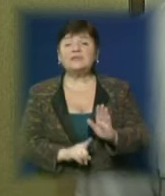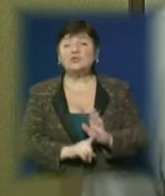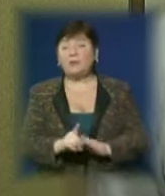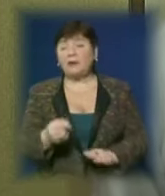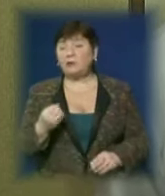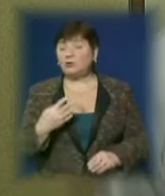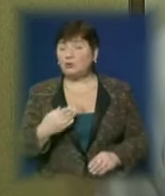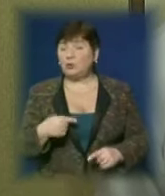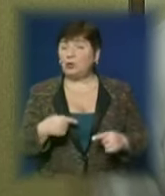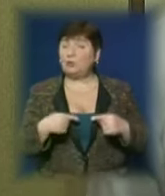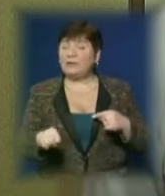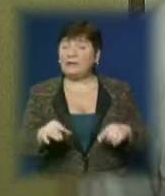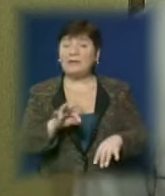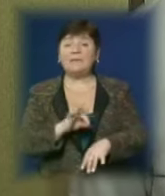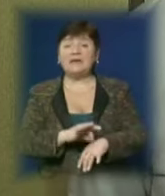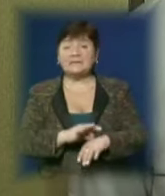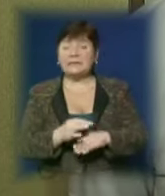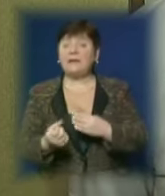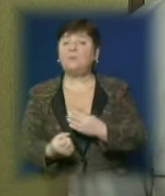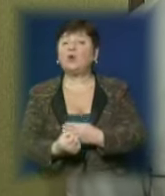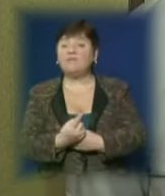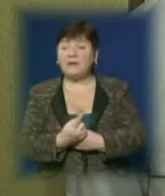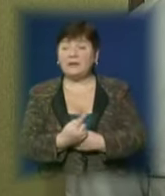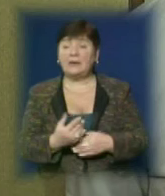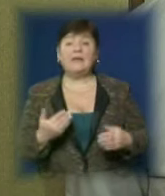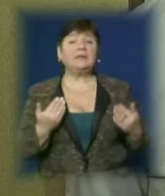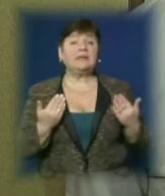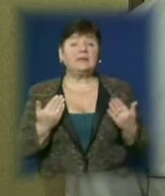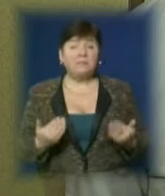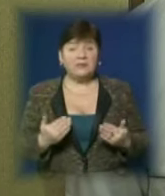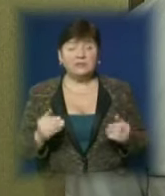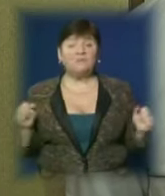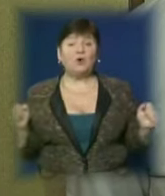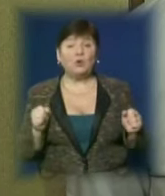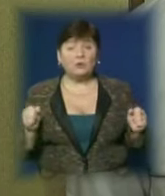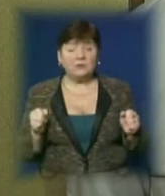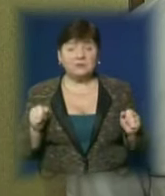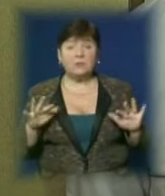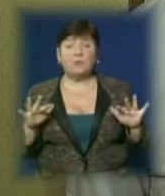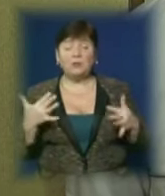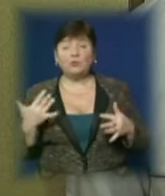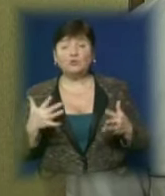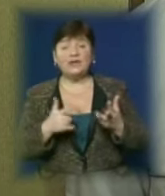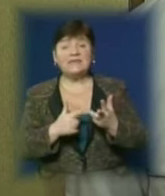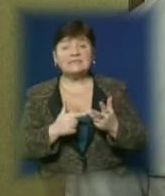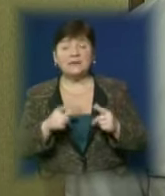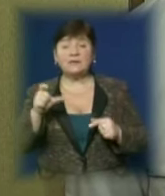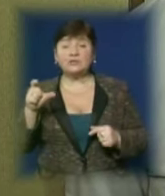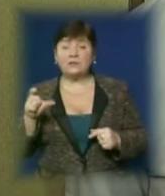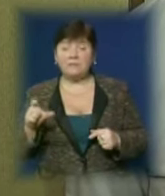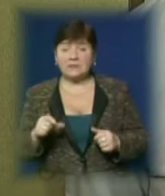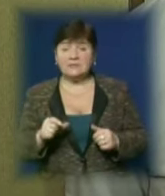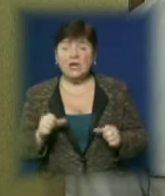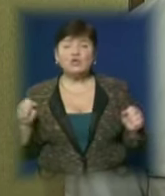інші болезні проявлення. На теперішній момент, в холодне час року, вже кілька людей поступали з